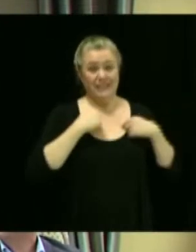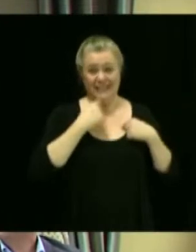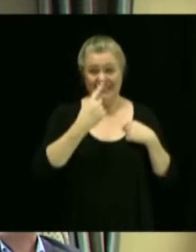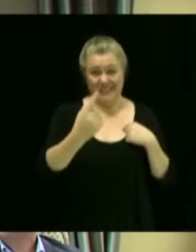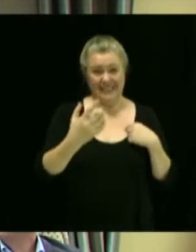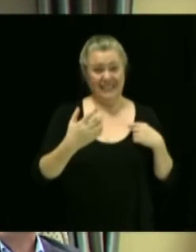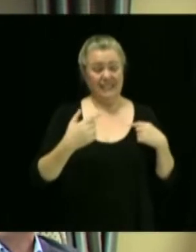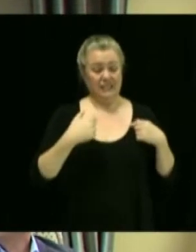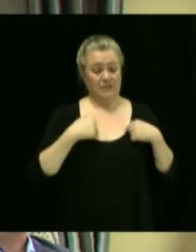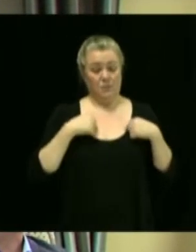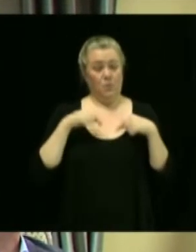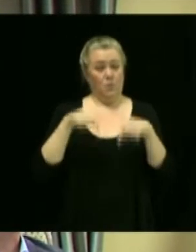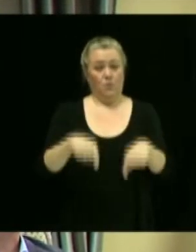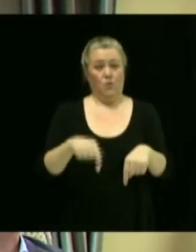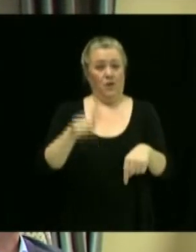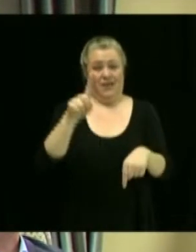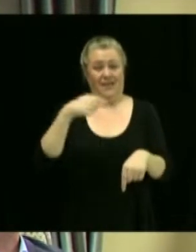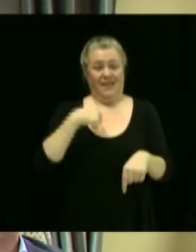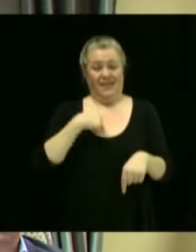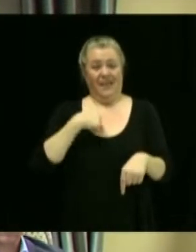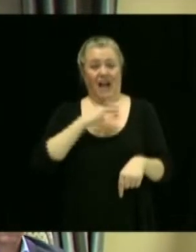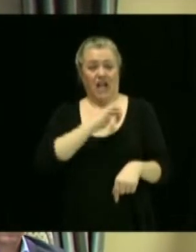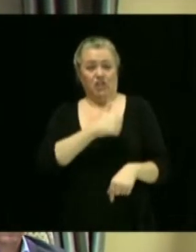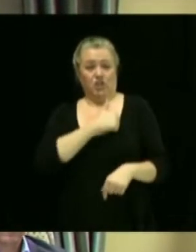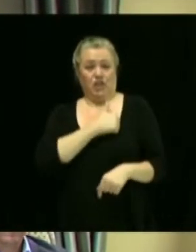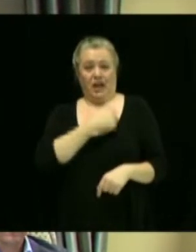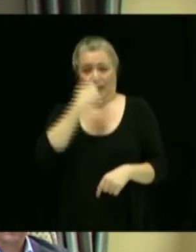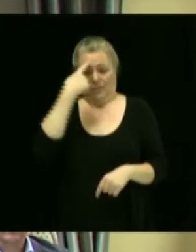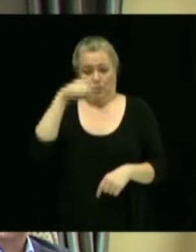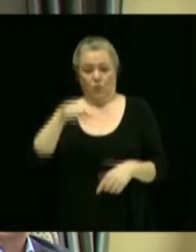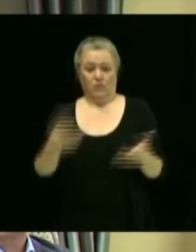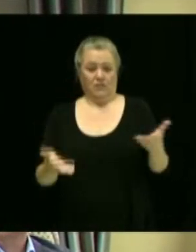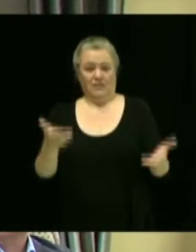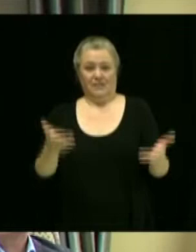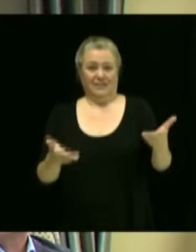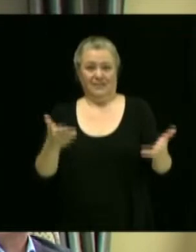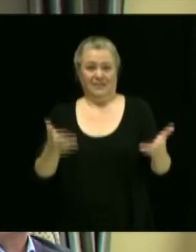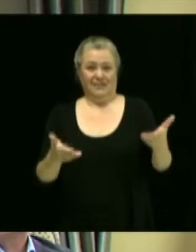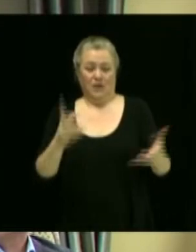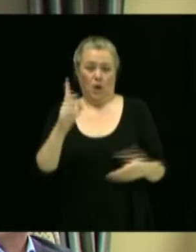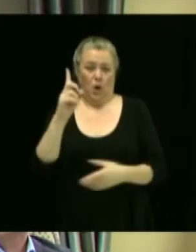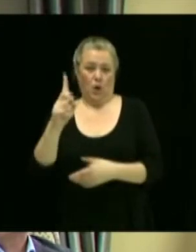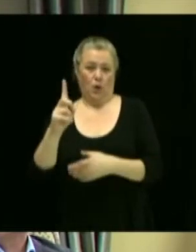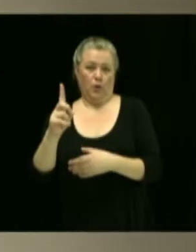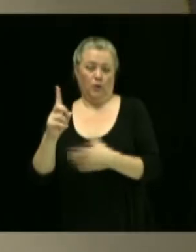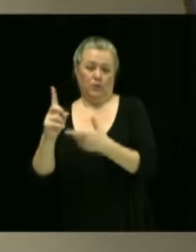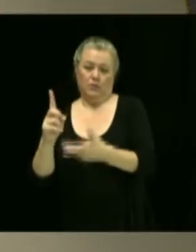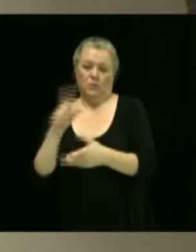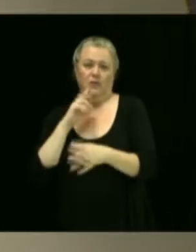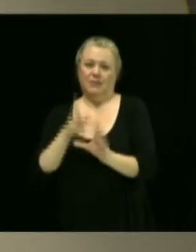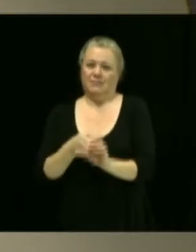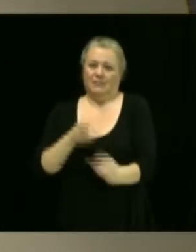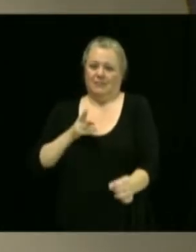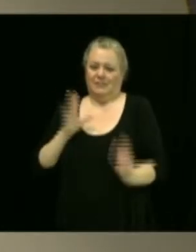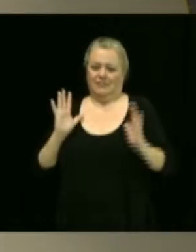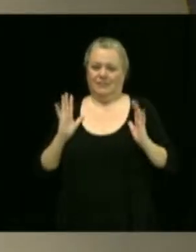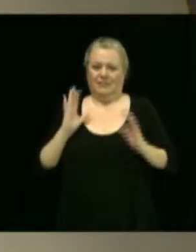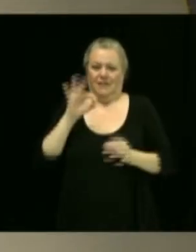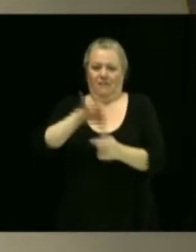courtier d'une des parties en transaction. Parfait. Est-ce que j'avais un proposeur? Patrick, Caroline.